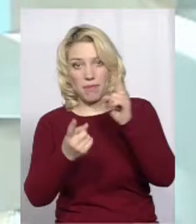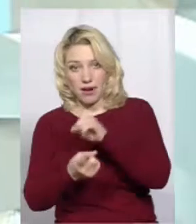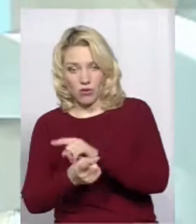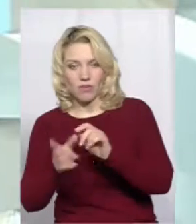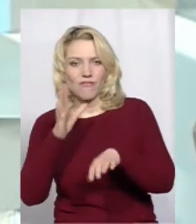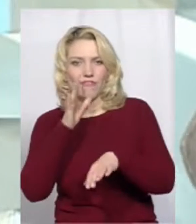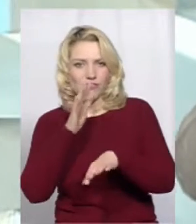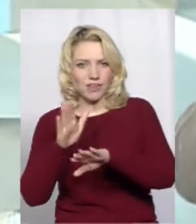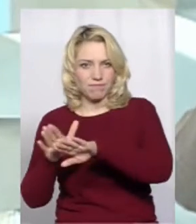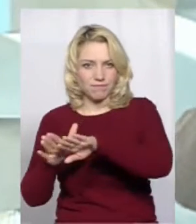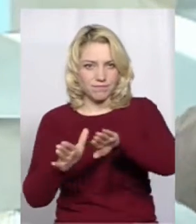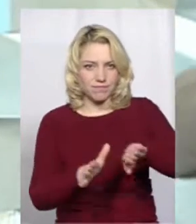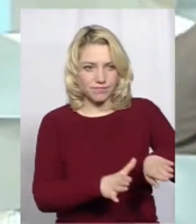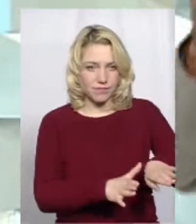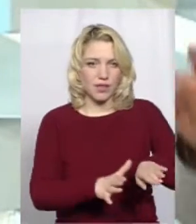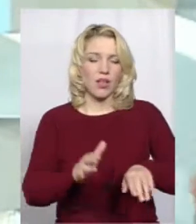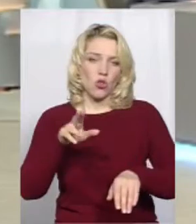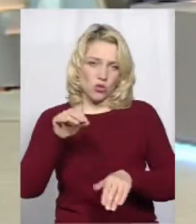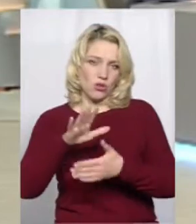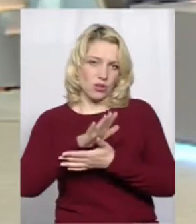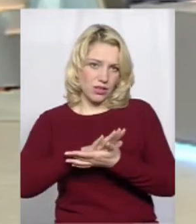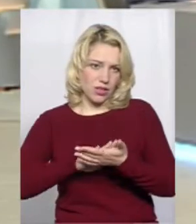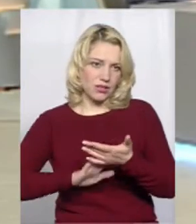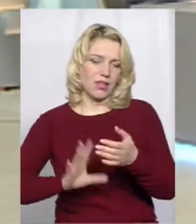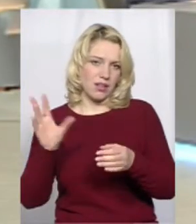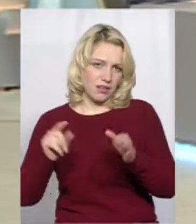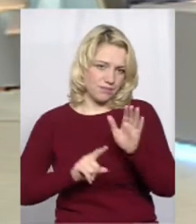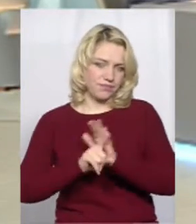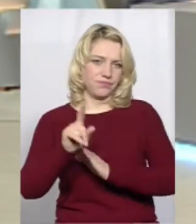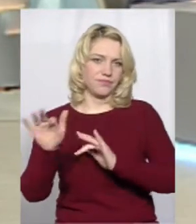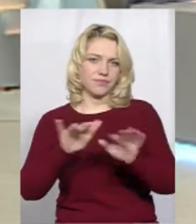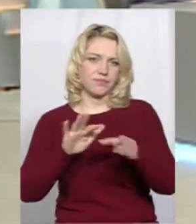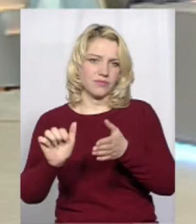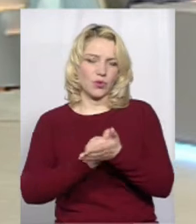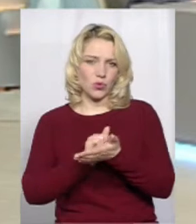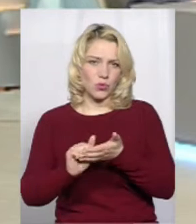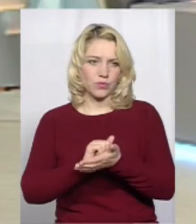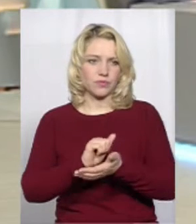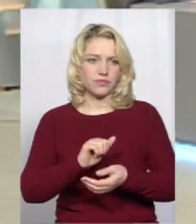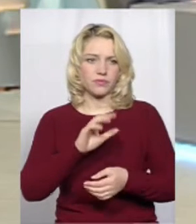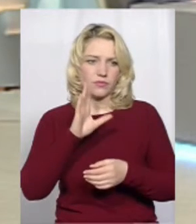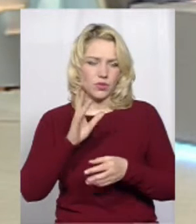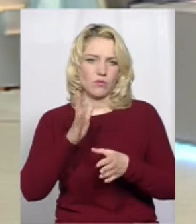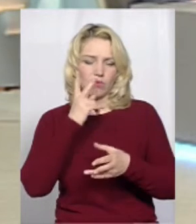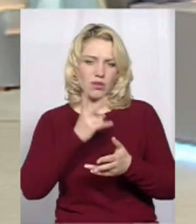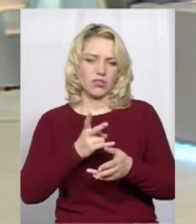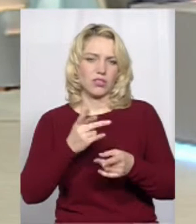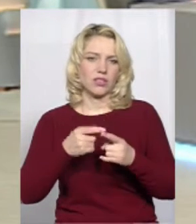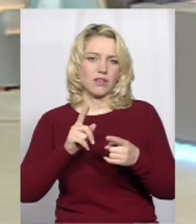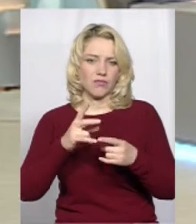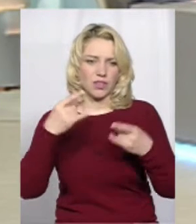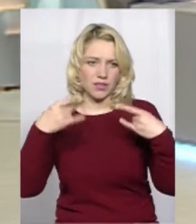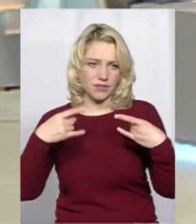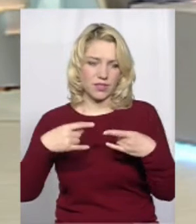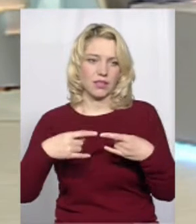перейде оцей, так би мовити, рубікон, він далі запуститься, і все, і знову ж таки ми будемо бачити в засобах